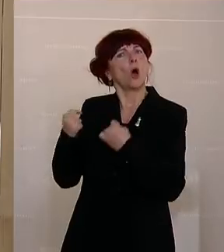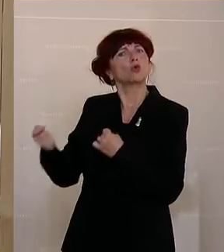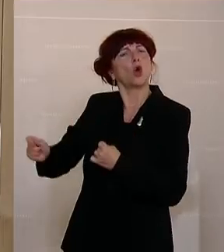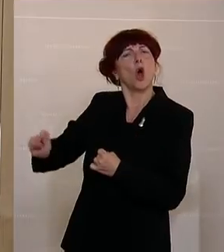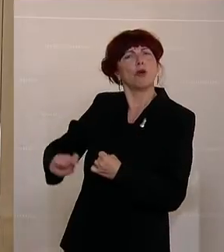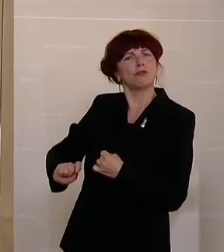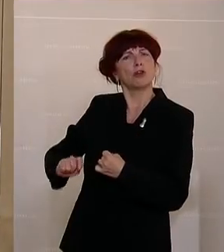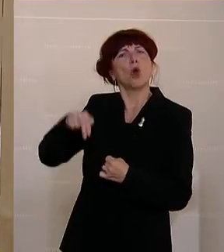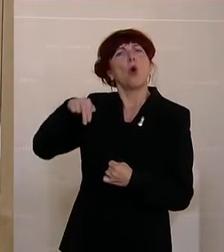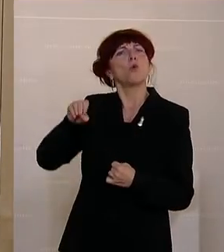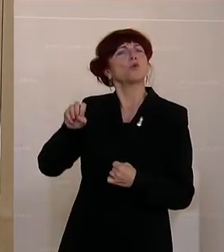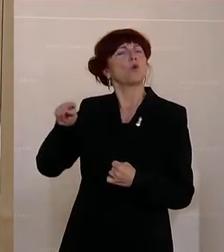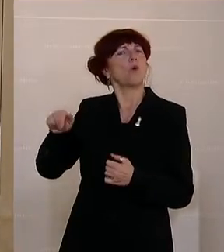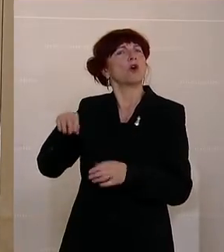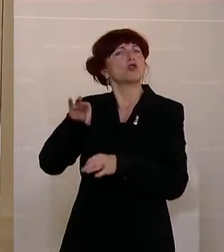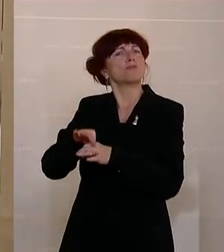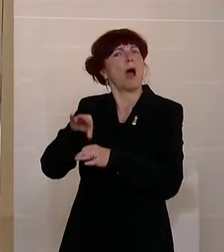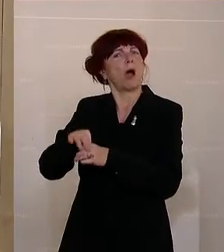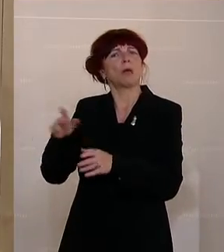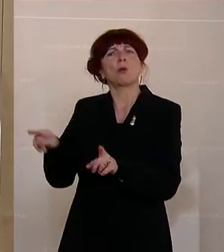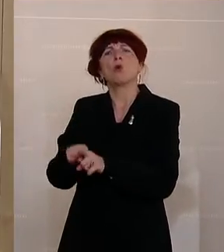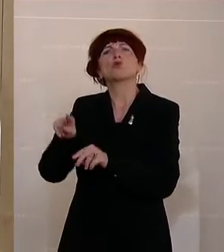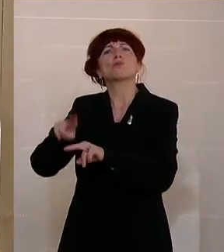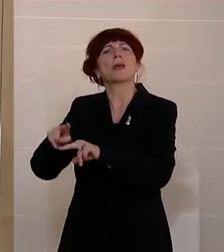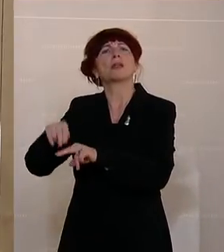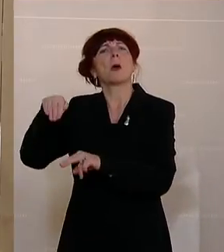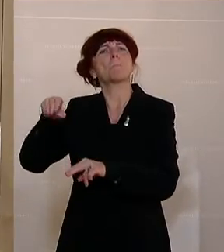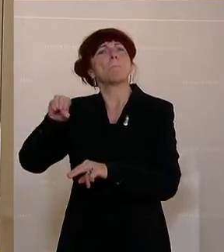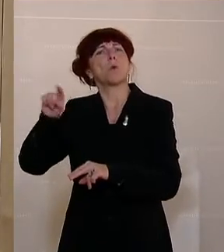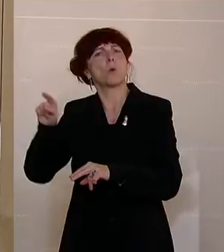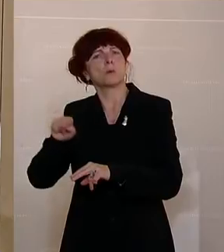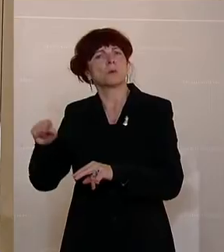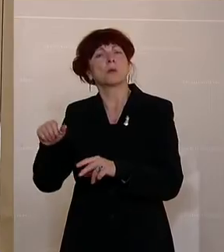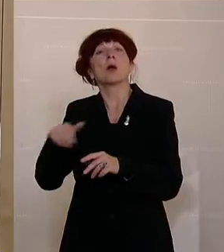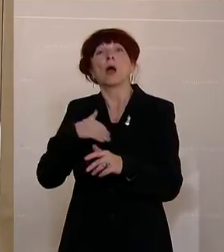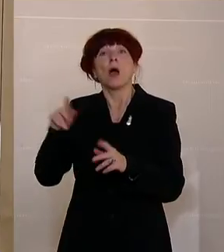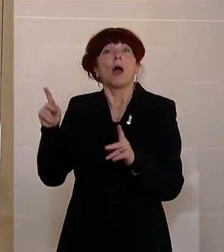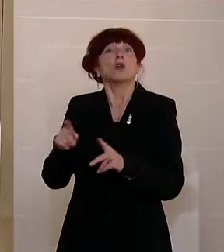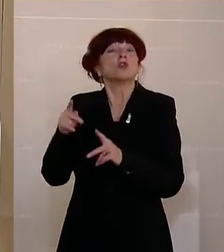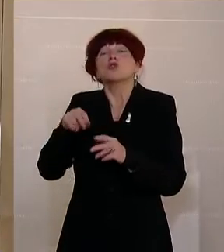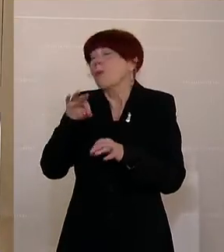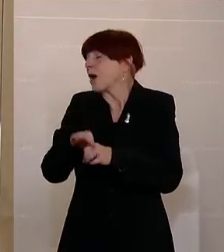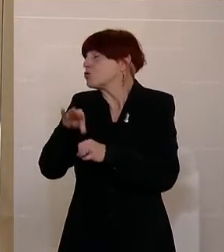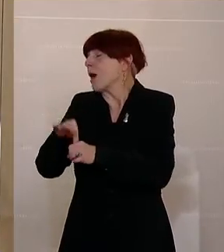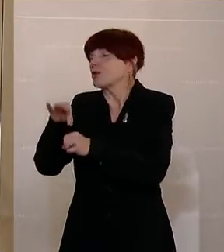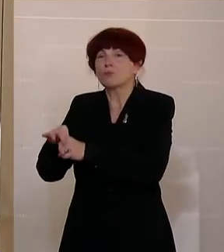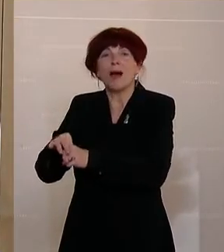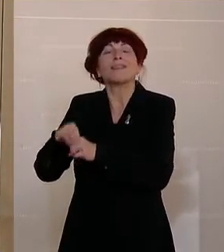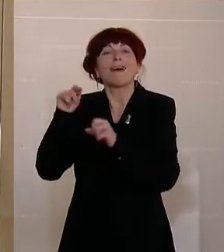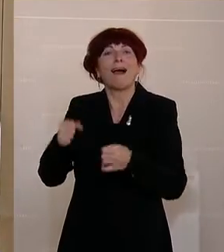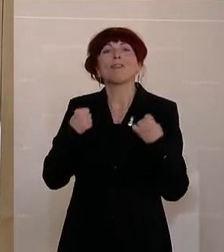motorbezogenen Versicherungssteuer so viel Geld spart, dass er das Auto dreimal zu Schrott fahren kann und immer noch